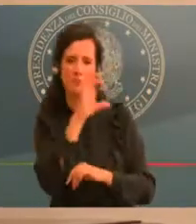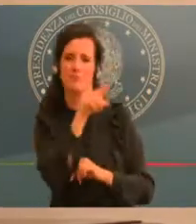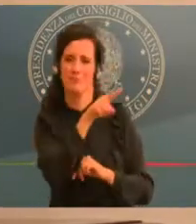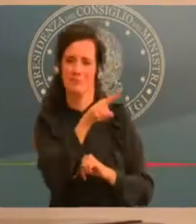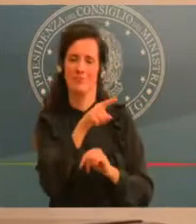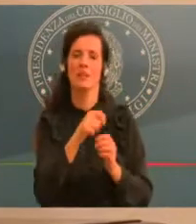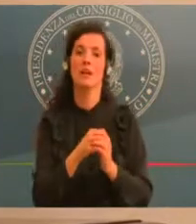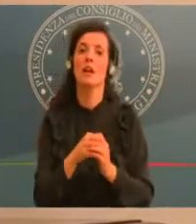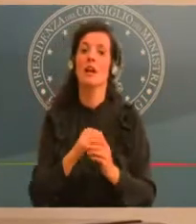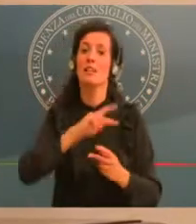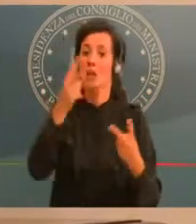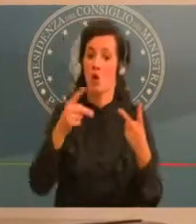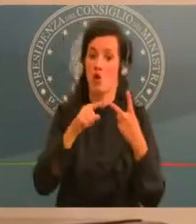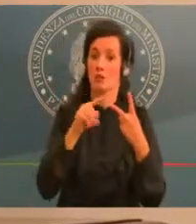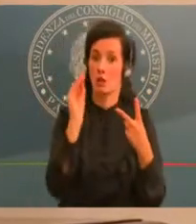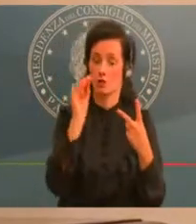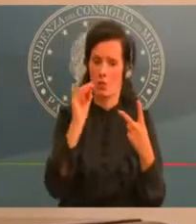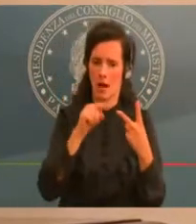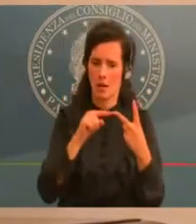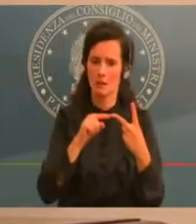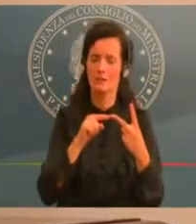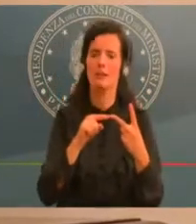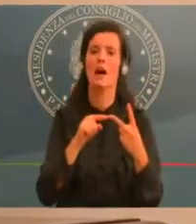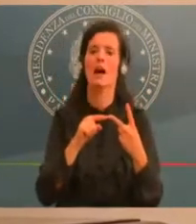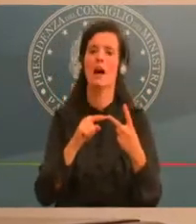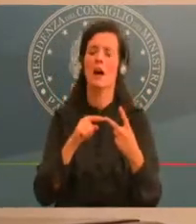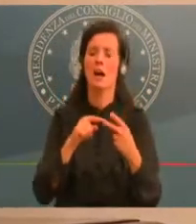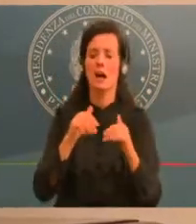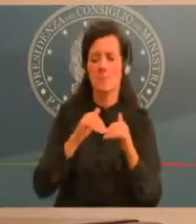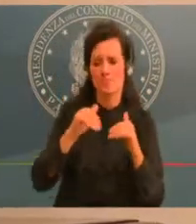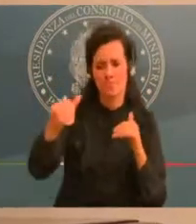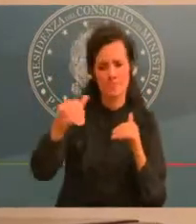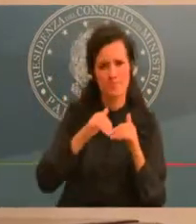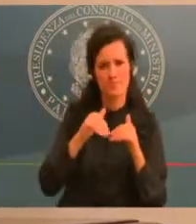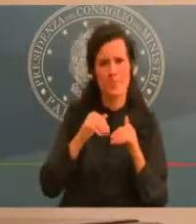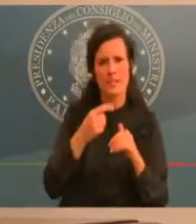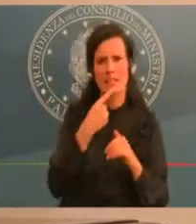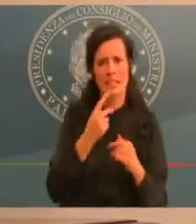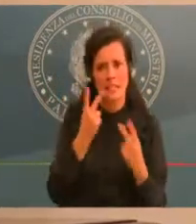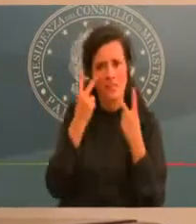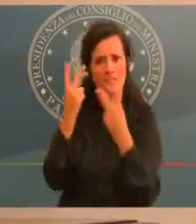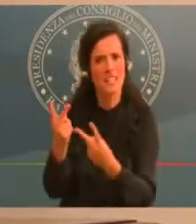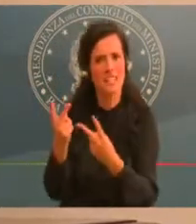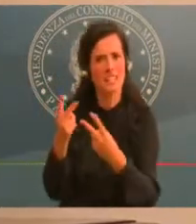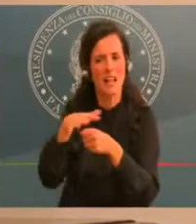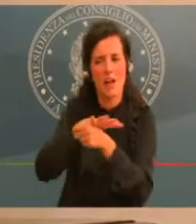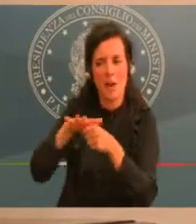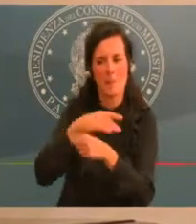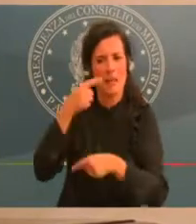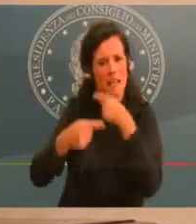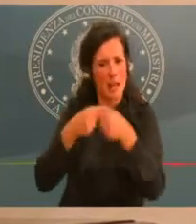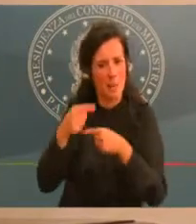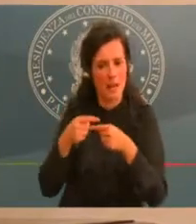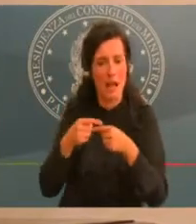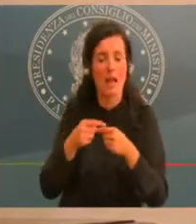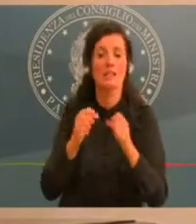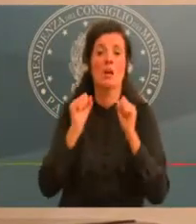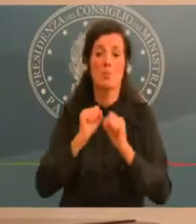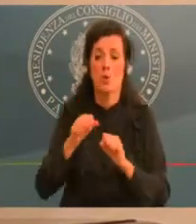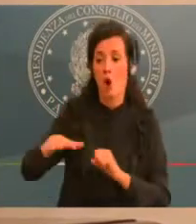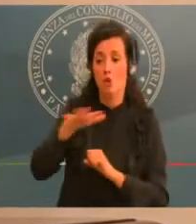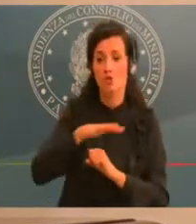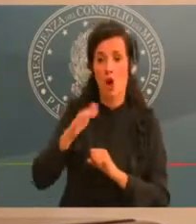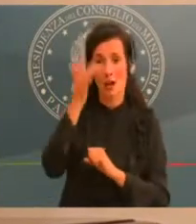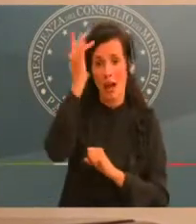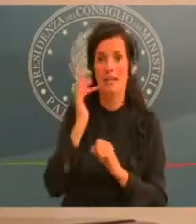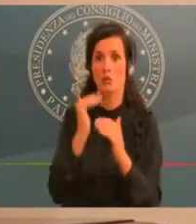soprattutto nelle zone a rischio più alto. È consentito? Quando? In che forma? Grazie. Scusi, il...